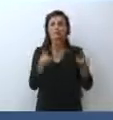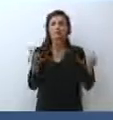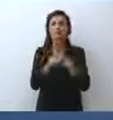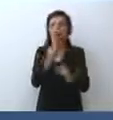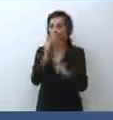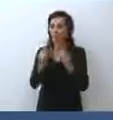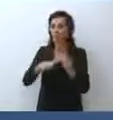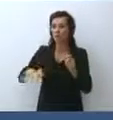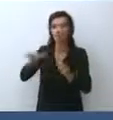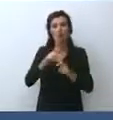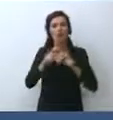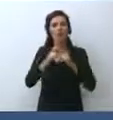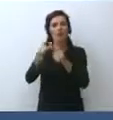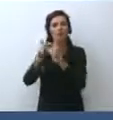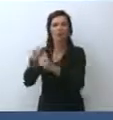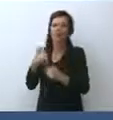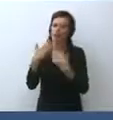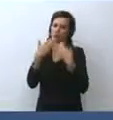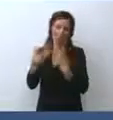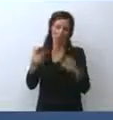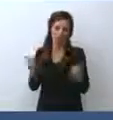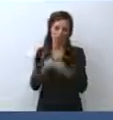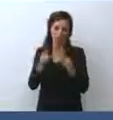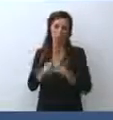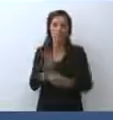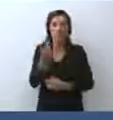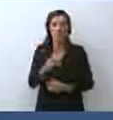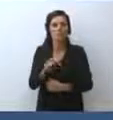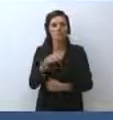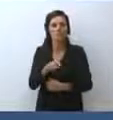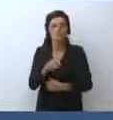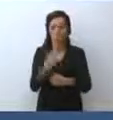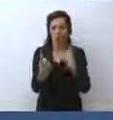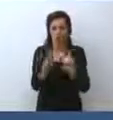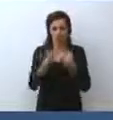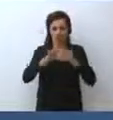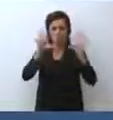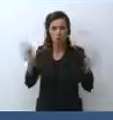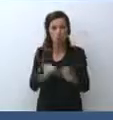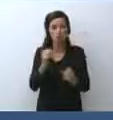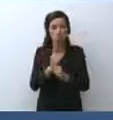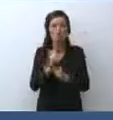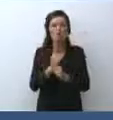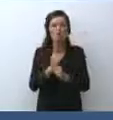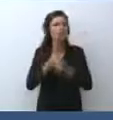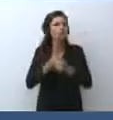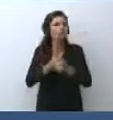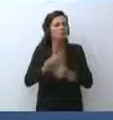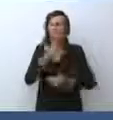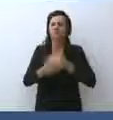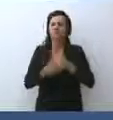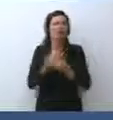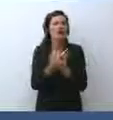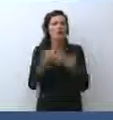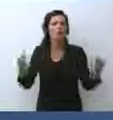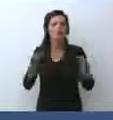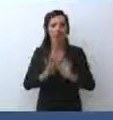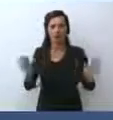per il fatto che tutto si è svolto in maniera assolutamente regolare. Vi do un dato.